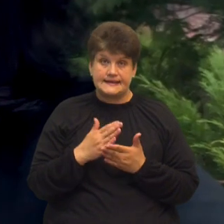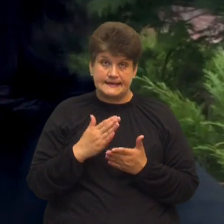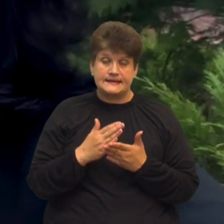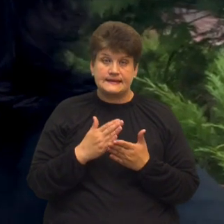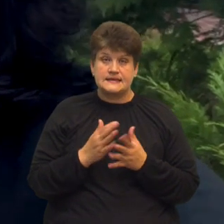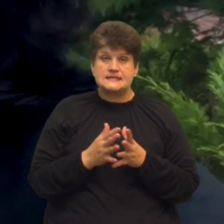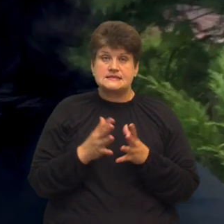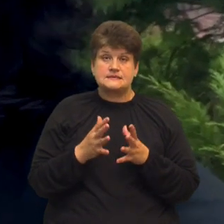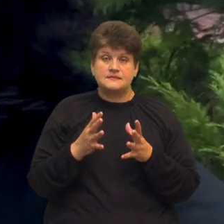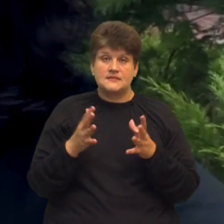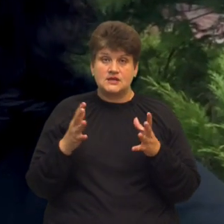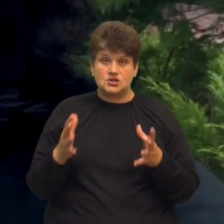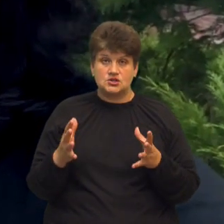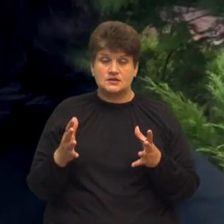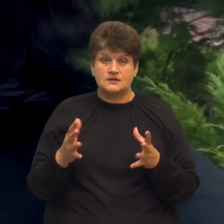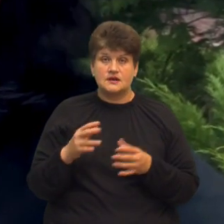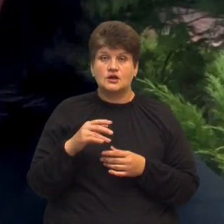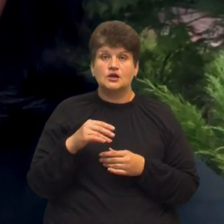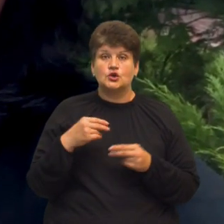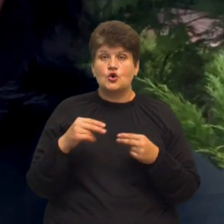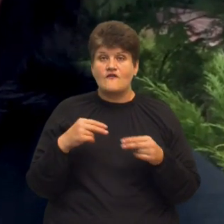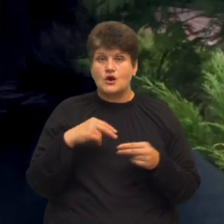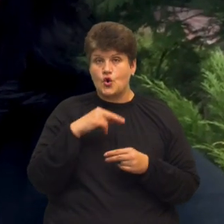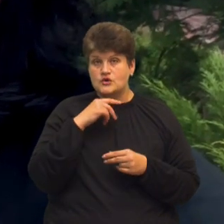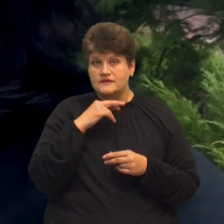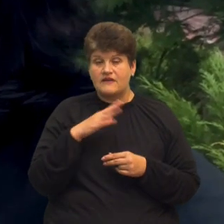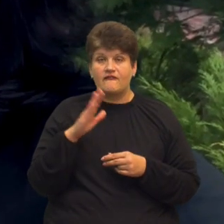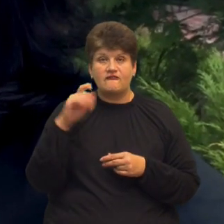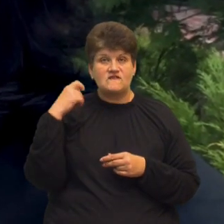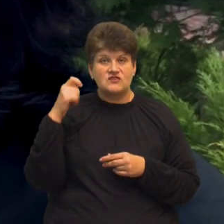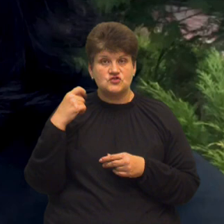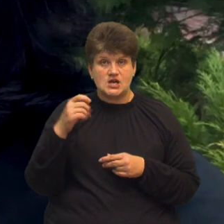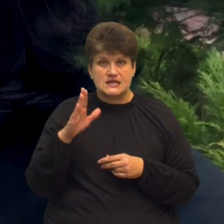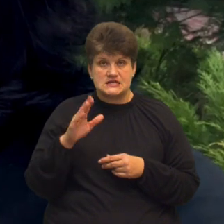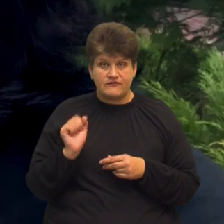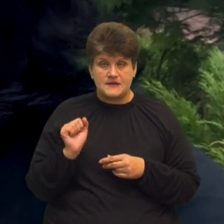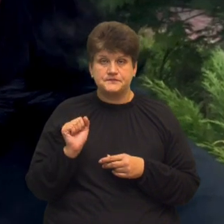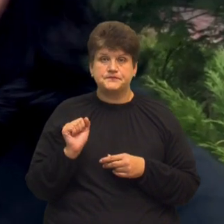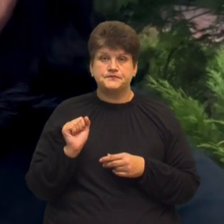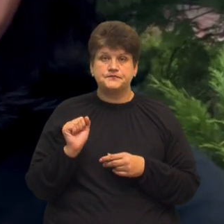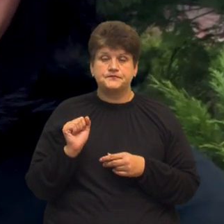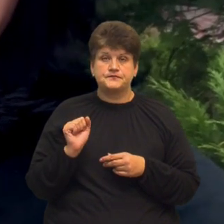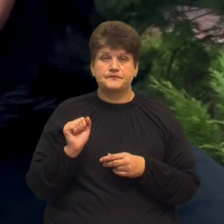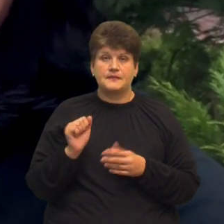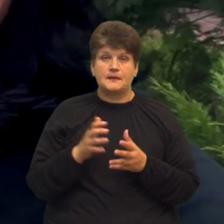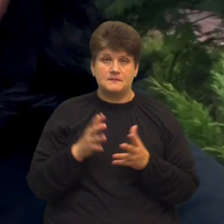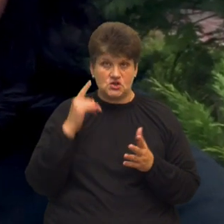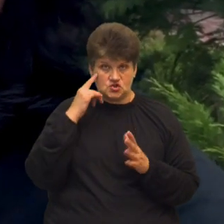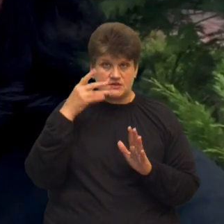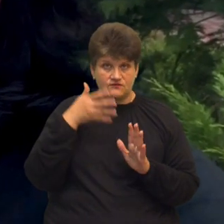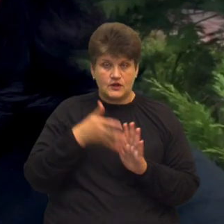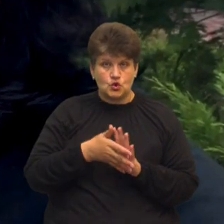збільшення товарного козівництва, вівчарства в тому числі, більш свідомого